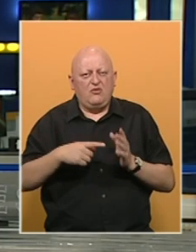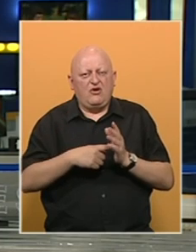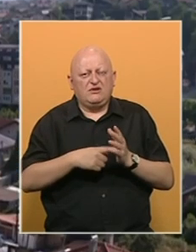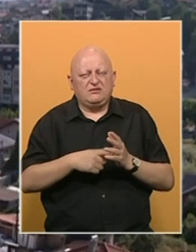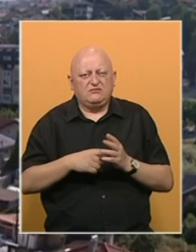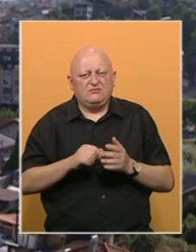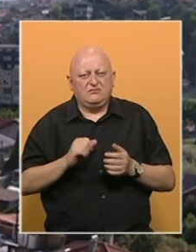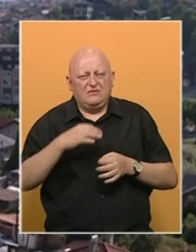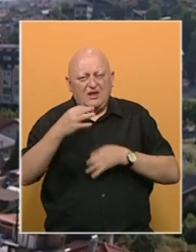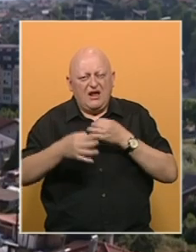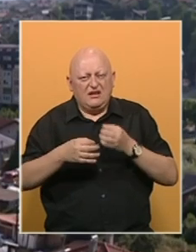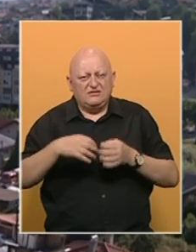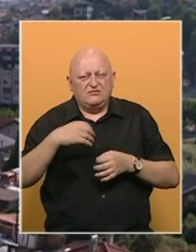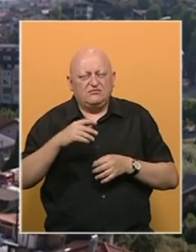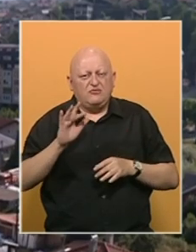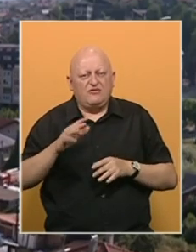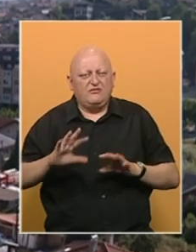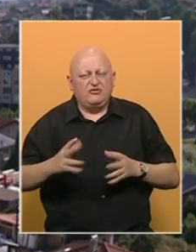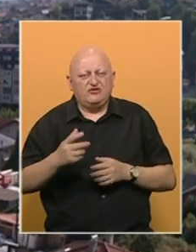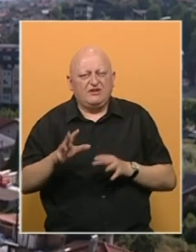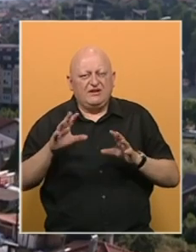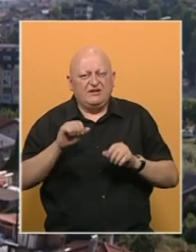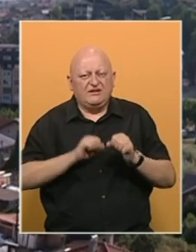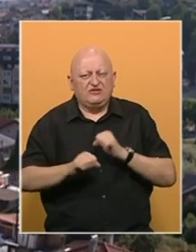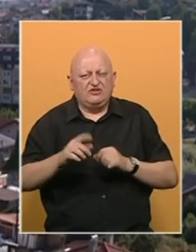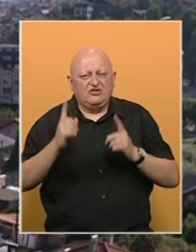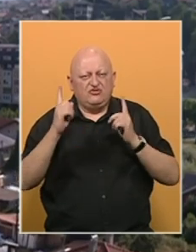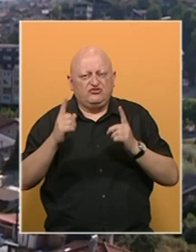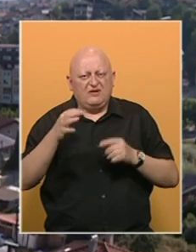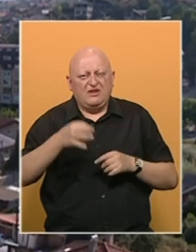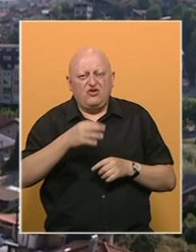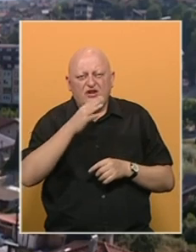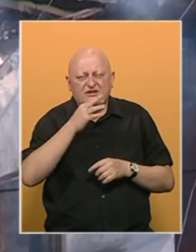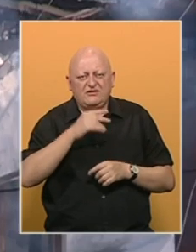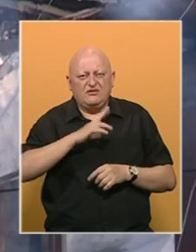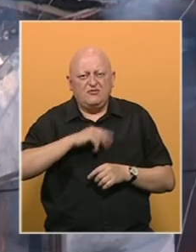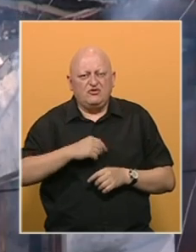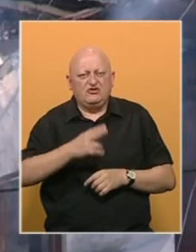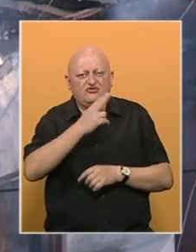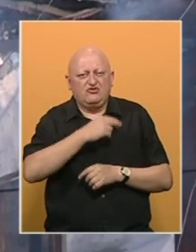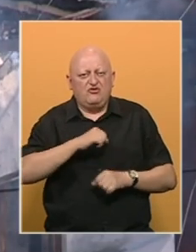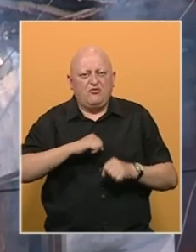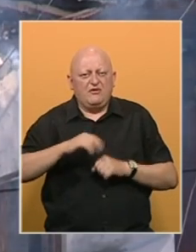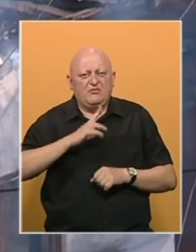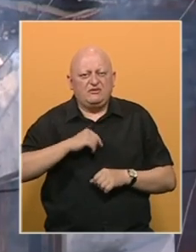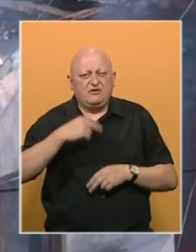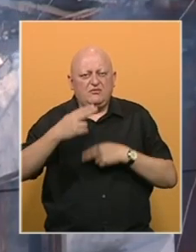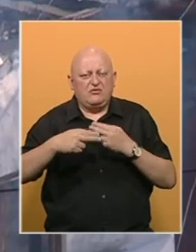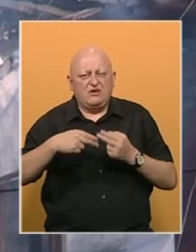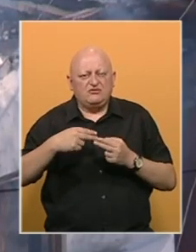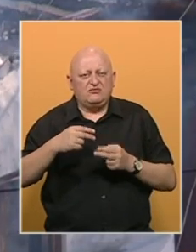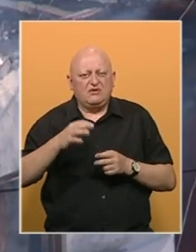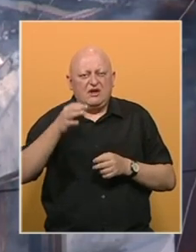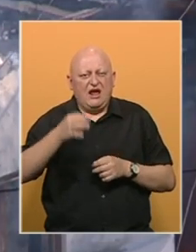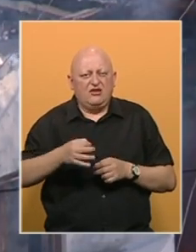pokazao preliminarni nalaz vještaka protiv požarne zašite tužilaštva kantona Sarajevo. Policijski službenici uprave policije pod